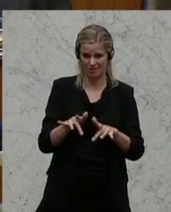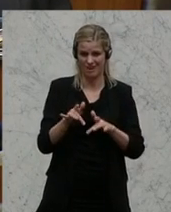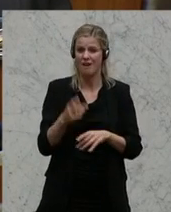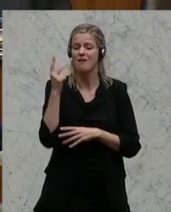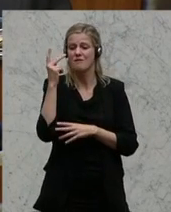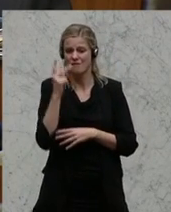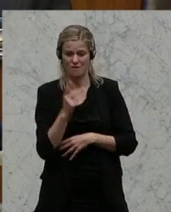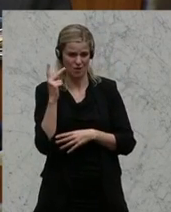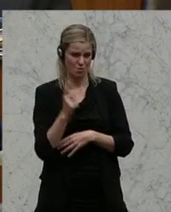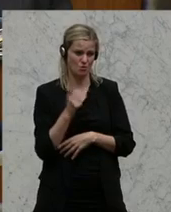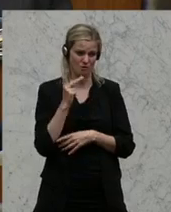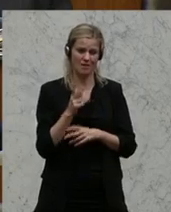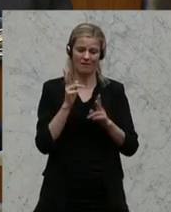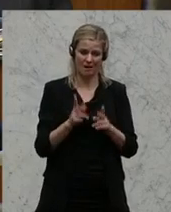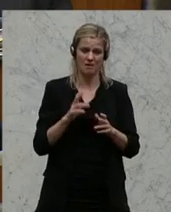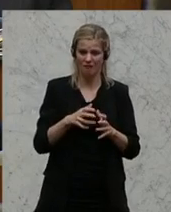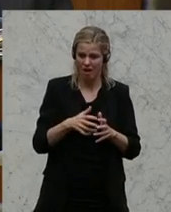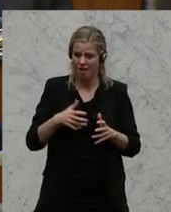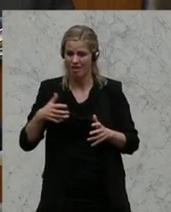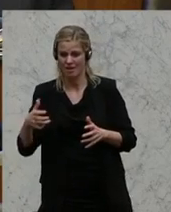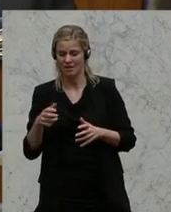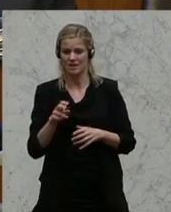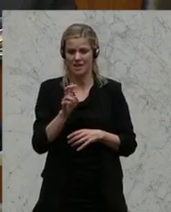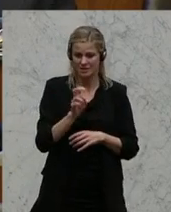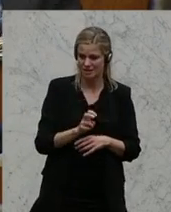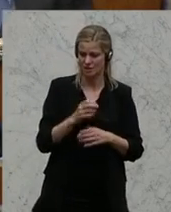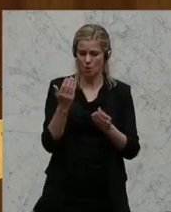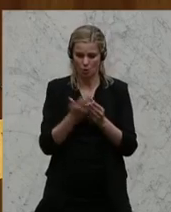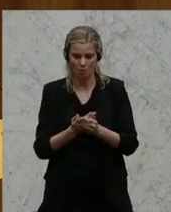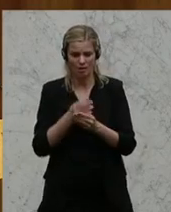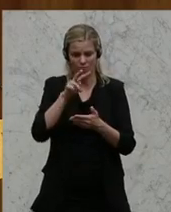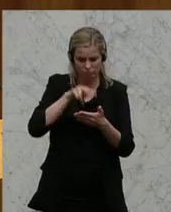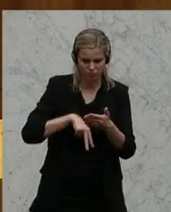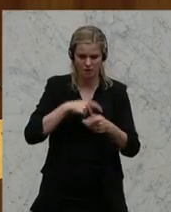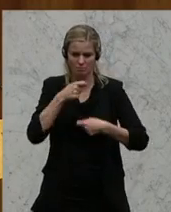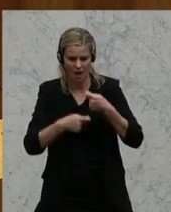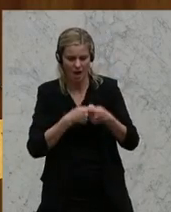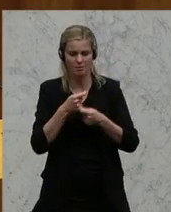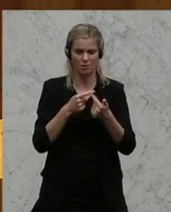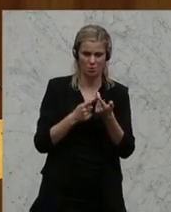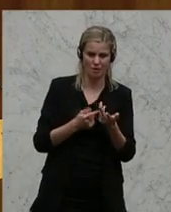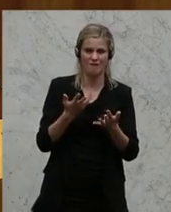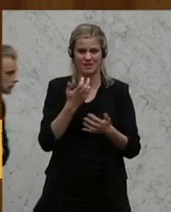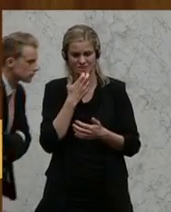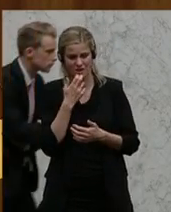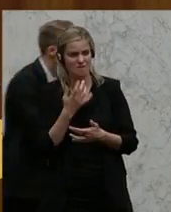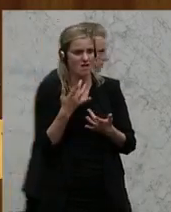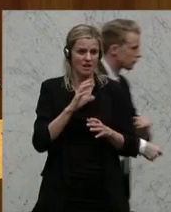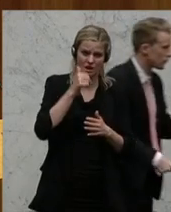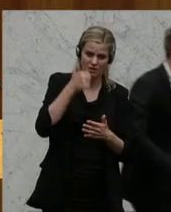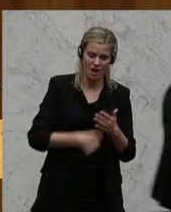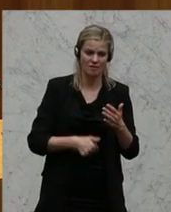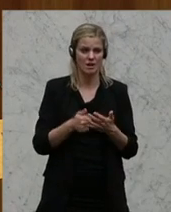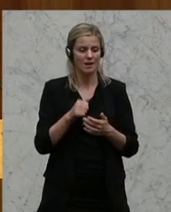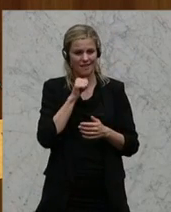vernünftigerweise länger dort sich mit den Dokumenten befassen kann, mit den Dokumenten, die man will, möglicherweise alle auf einmal. Und